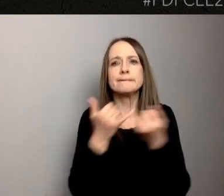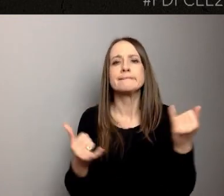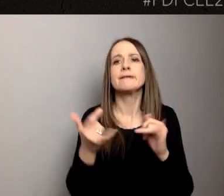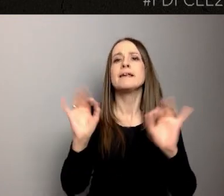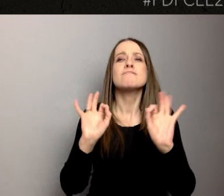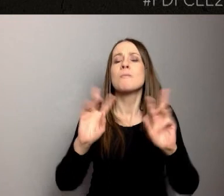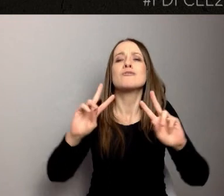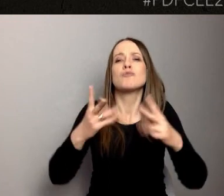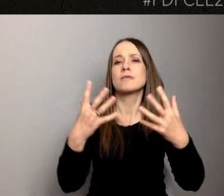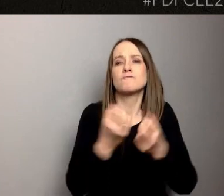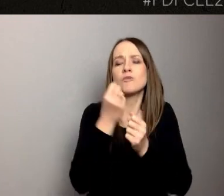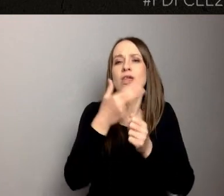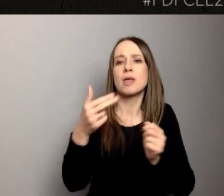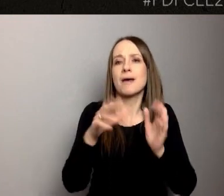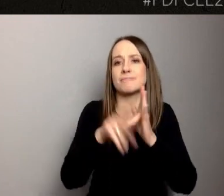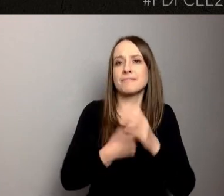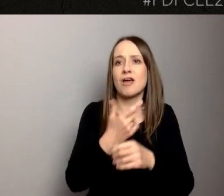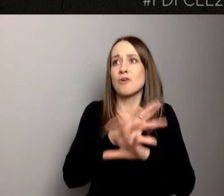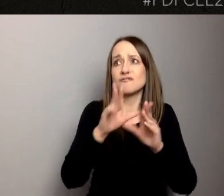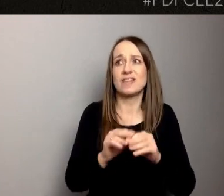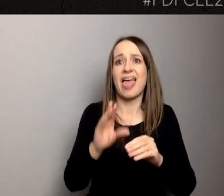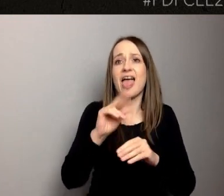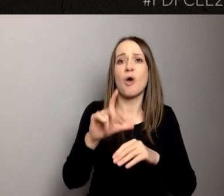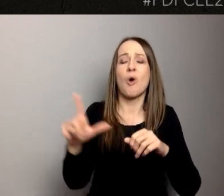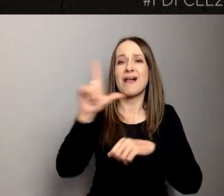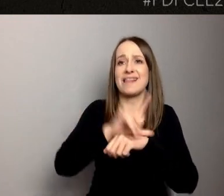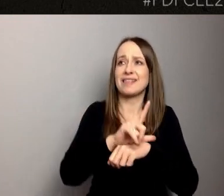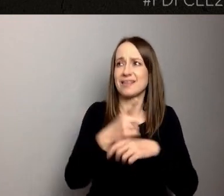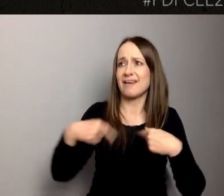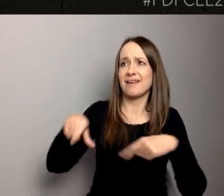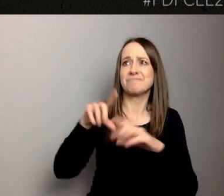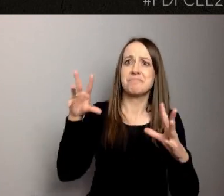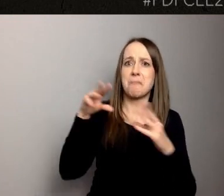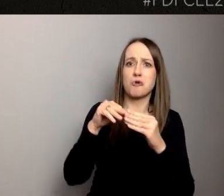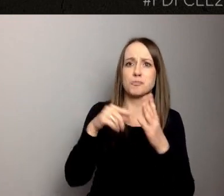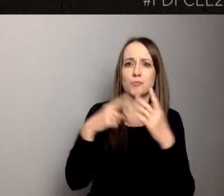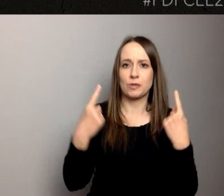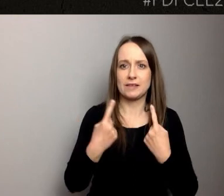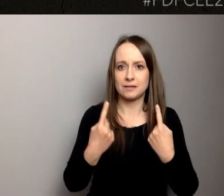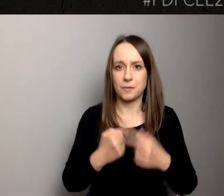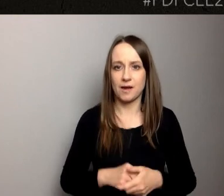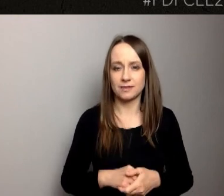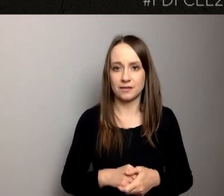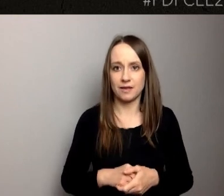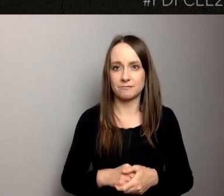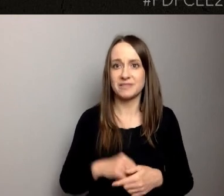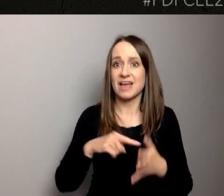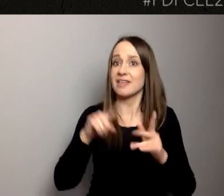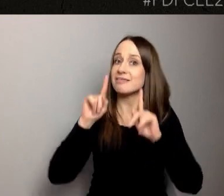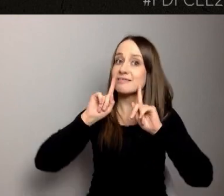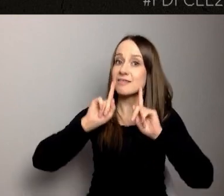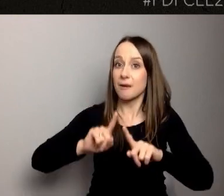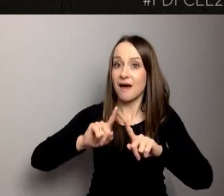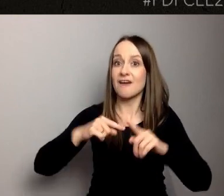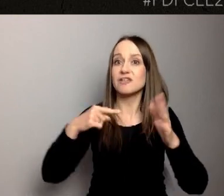wszyscy ekoliderzy jakby jasno sobie podsumowali całą tę sytuację, że tak naprawdę ich potrzeby wcale się nie zmieniły.